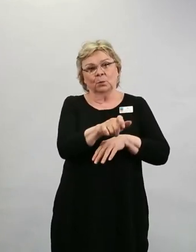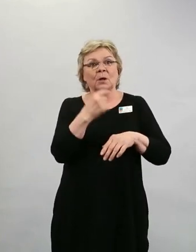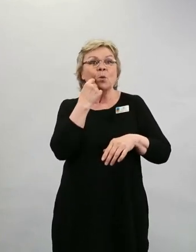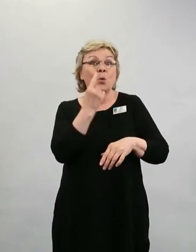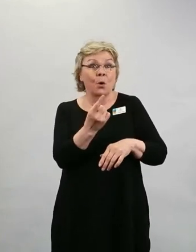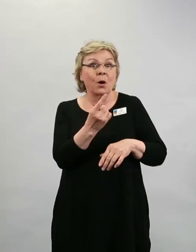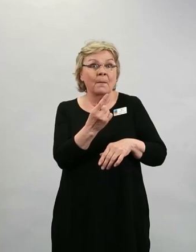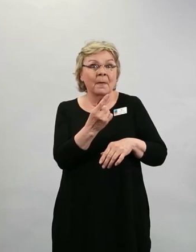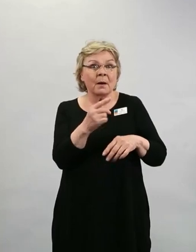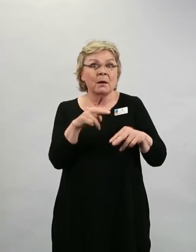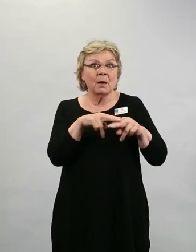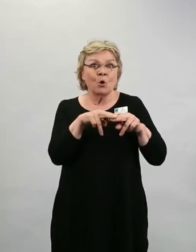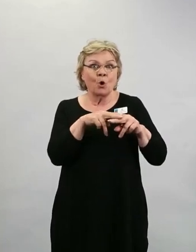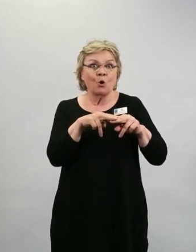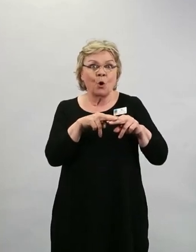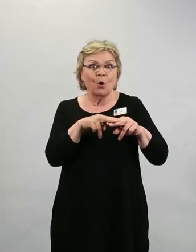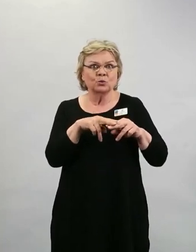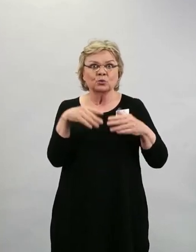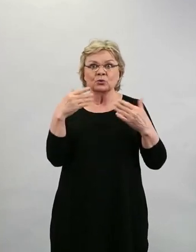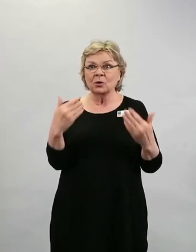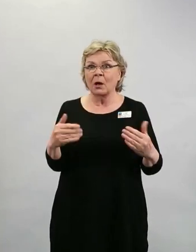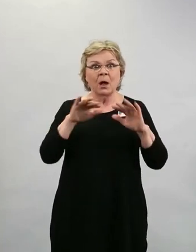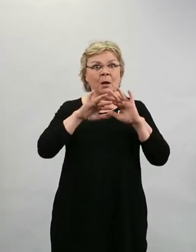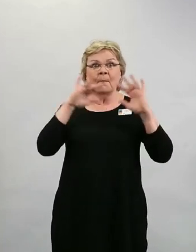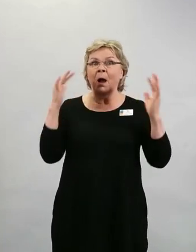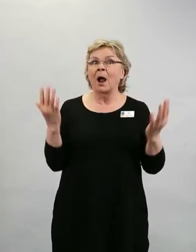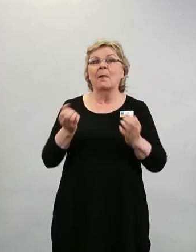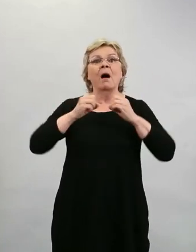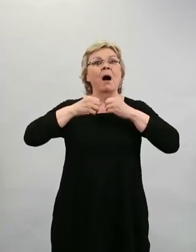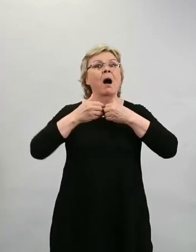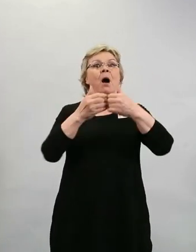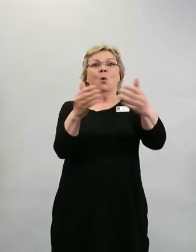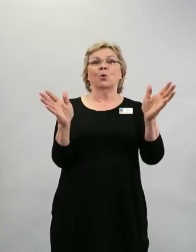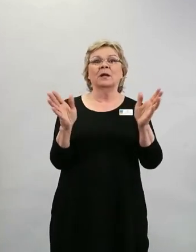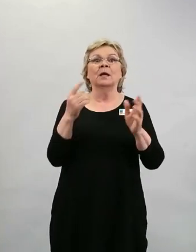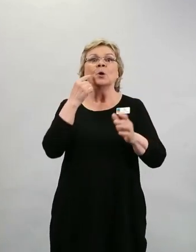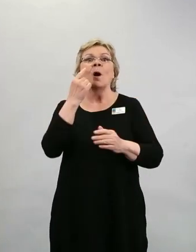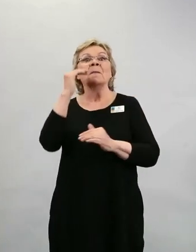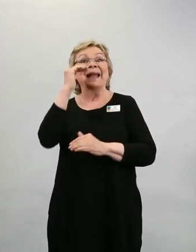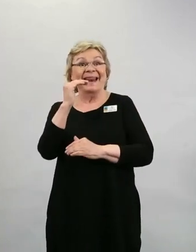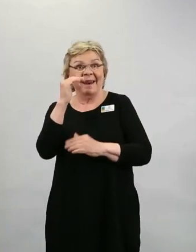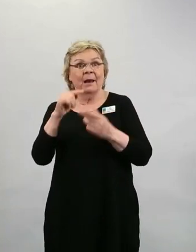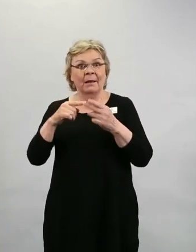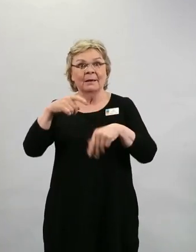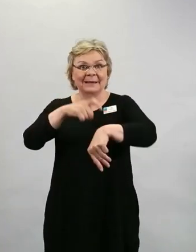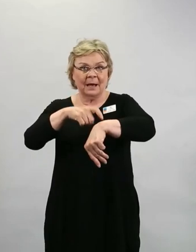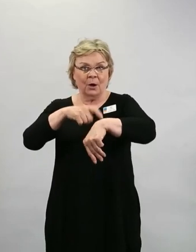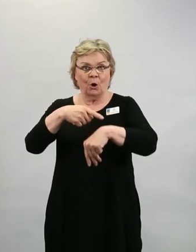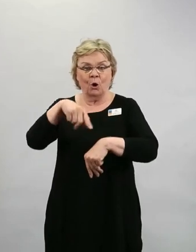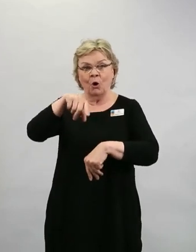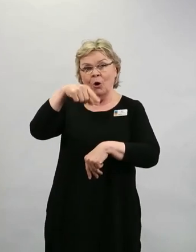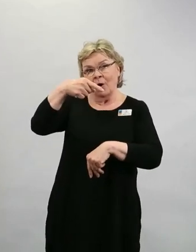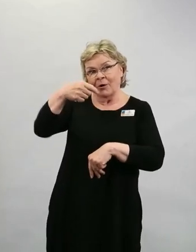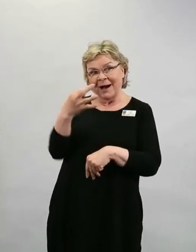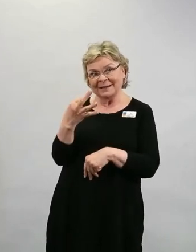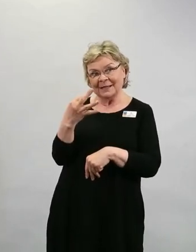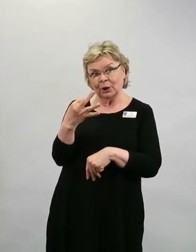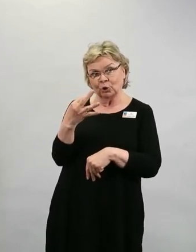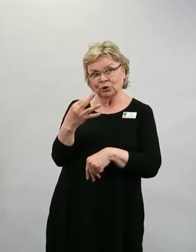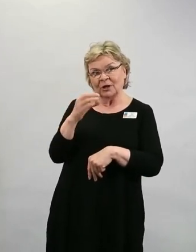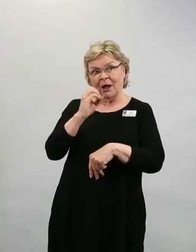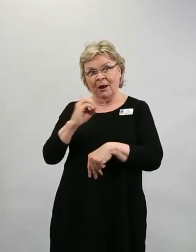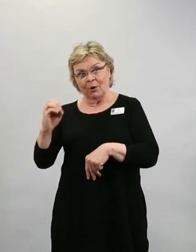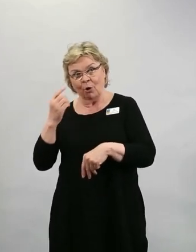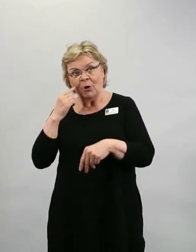kaikille maailmalle avoin. Jos teillä on ohjelma huomisillaksi, niin kello 18 lähtien voitte katsoa, miten yhdysvaltalaiset kollegat keskustelee